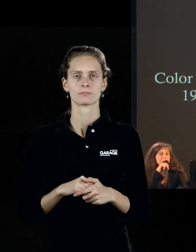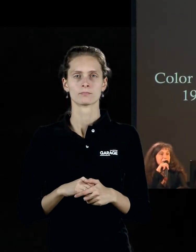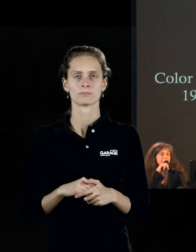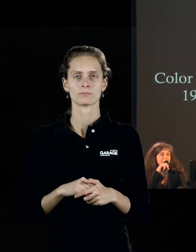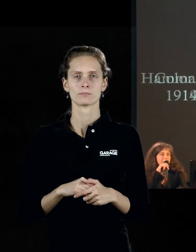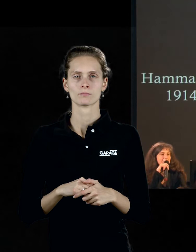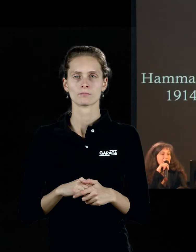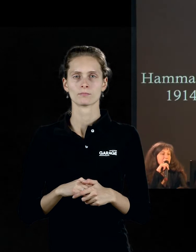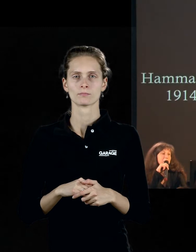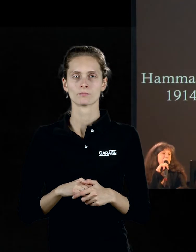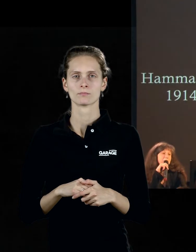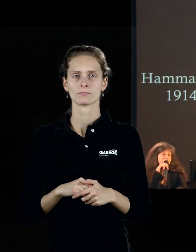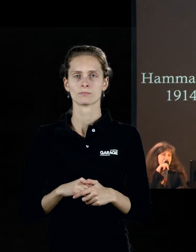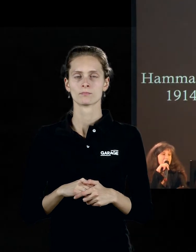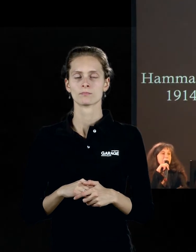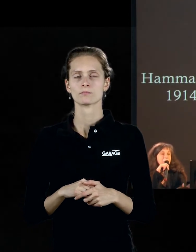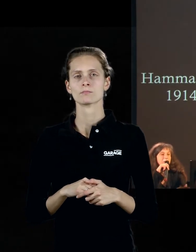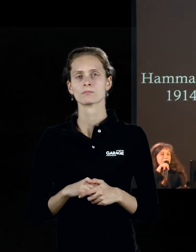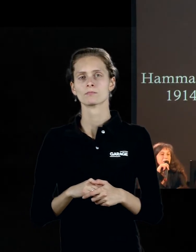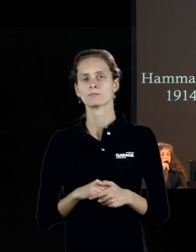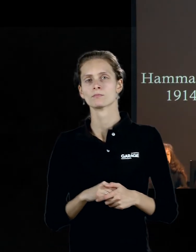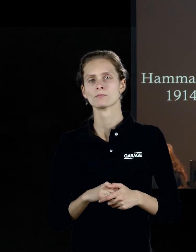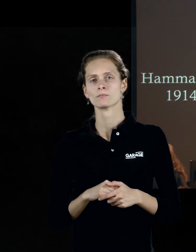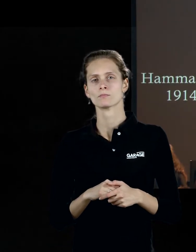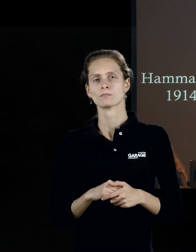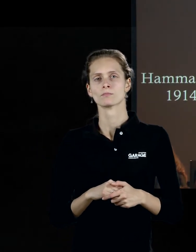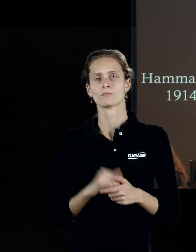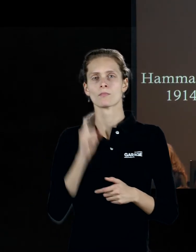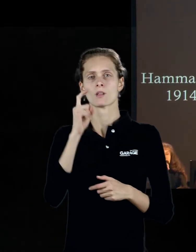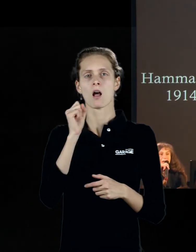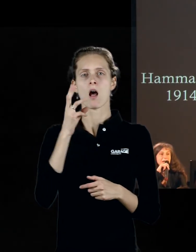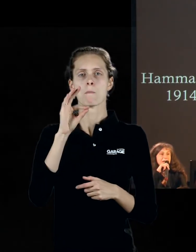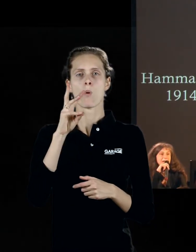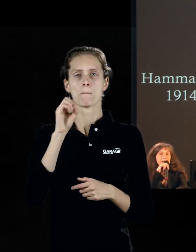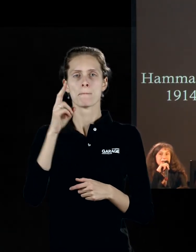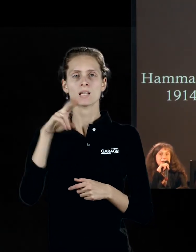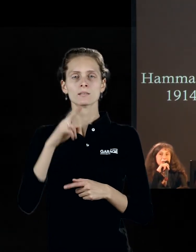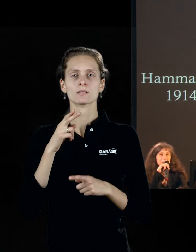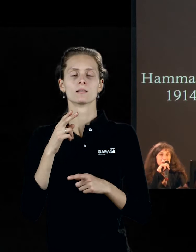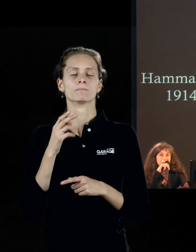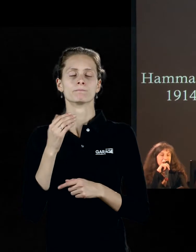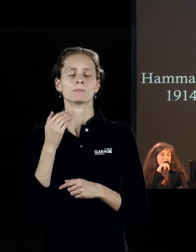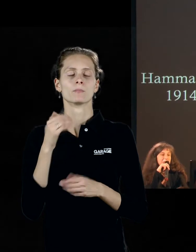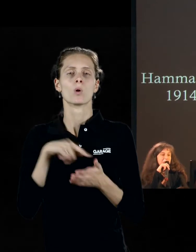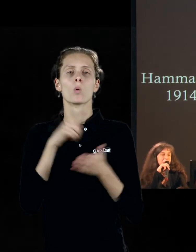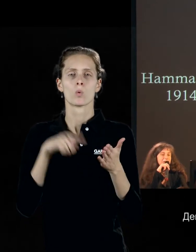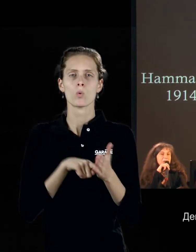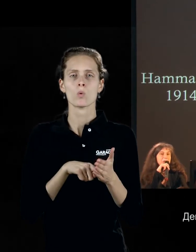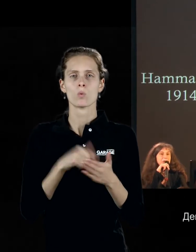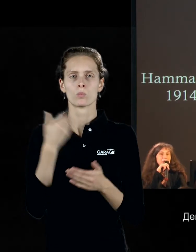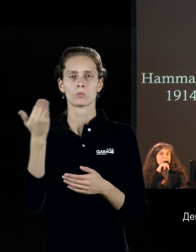как бы, и при этом, ну, Хамамет – это еще один тунисский город. Вот. И